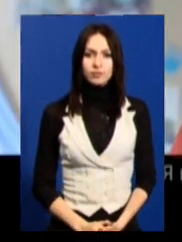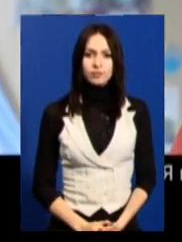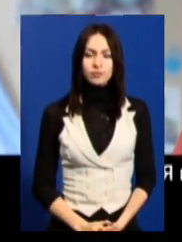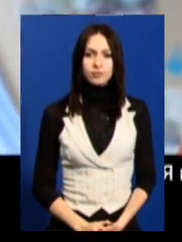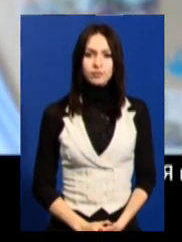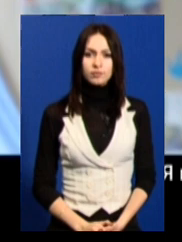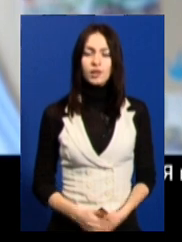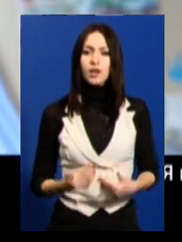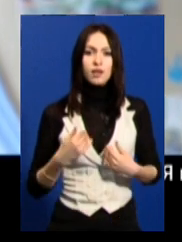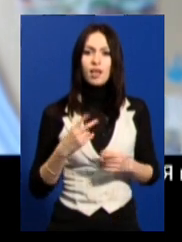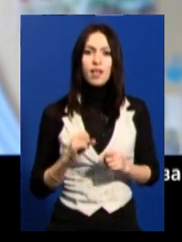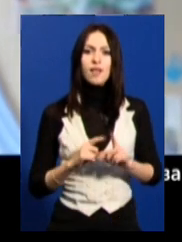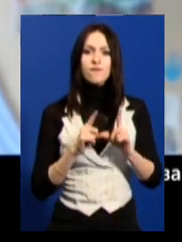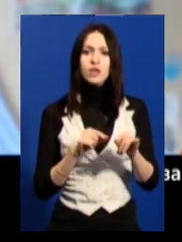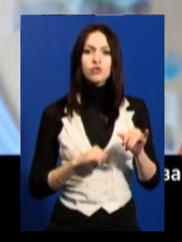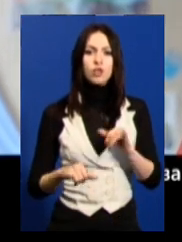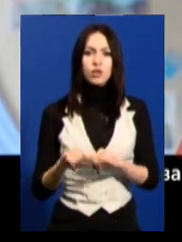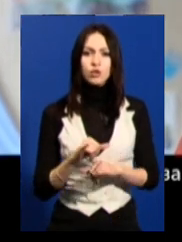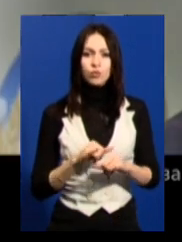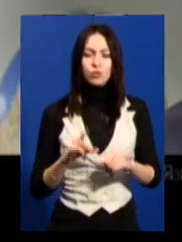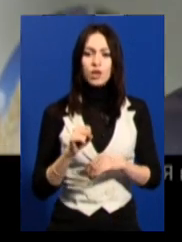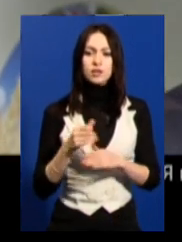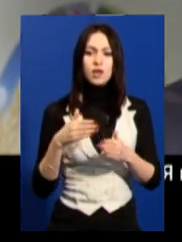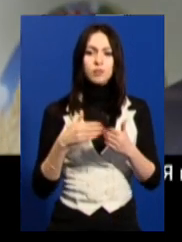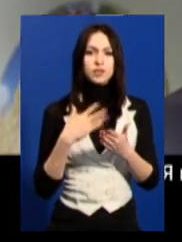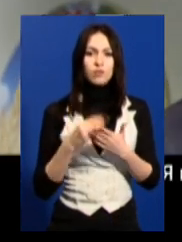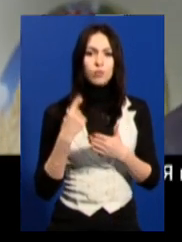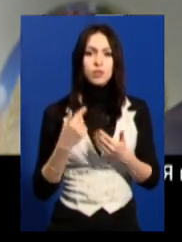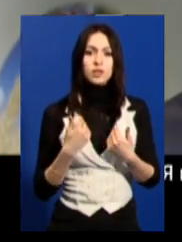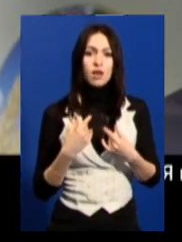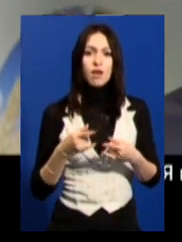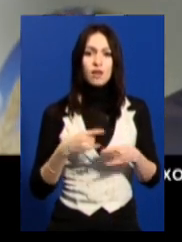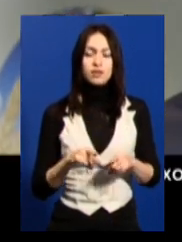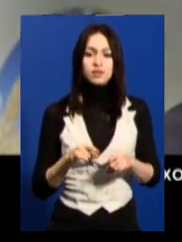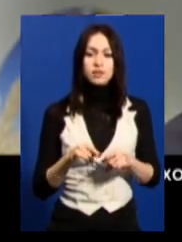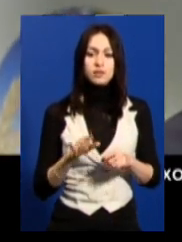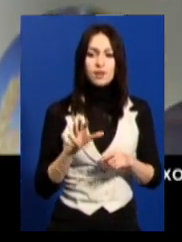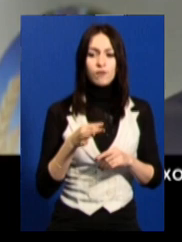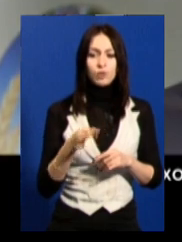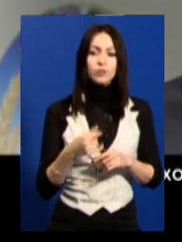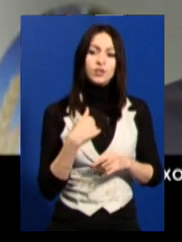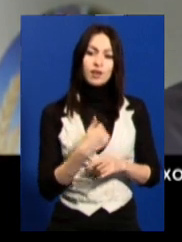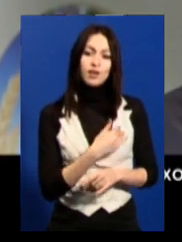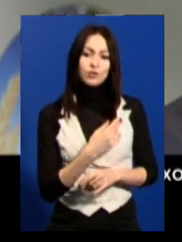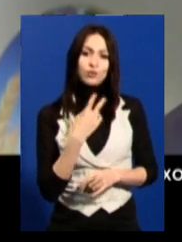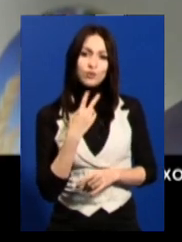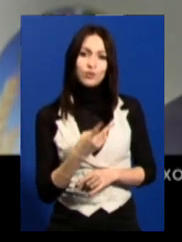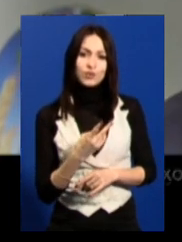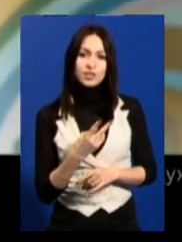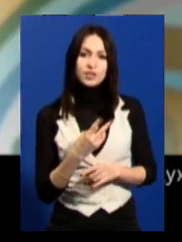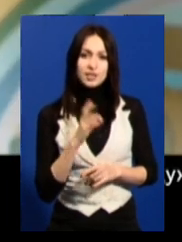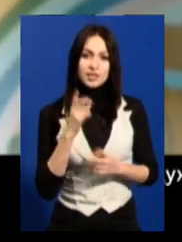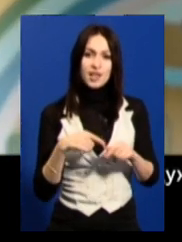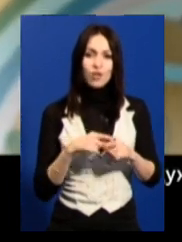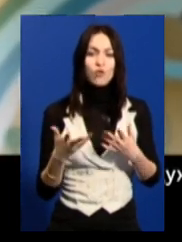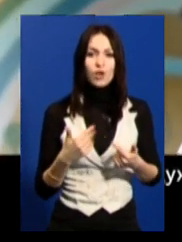Я не виїжджала практично нікуди за пределами своєї області. Я родился, так сказати, в глубинці, я хочу видіти страну, в якій я